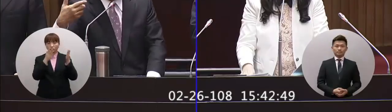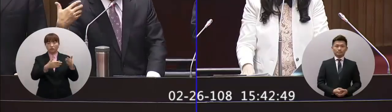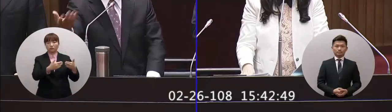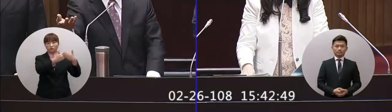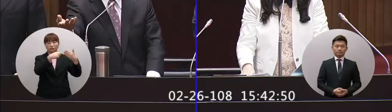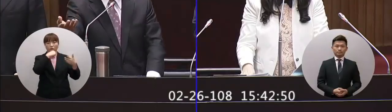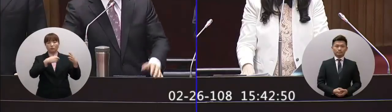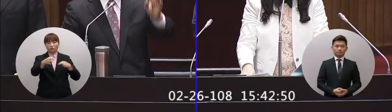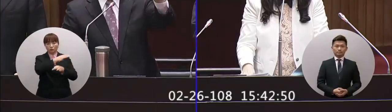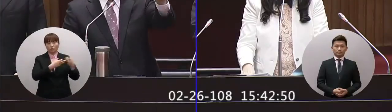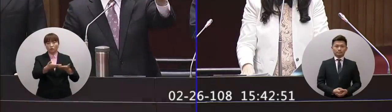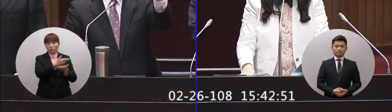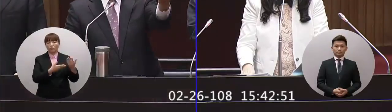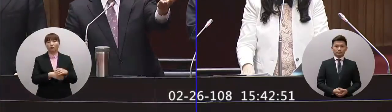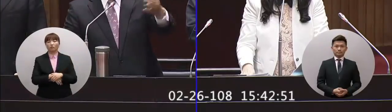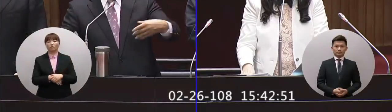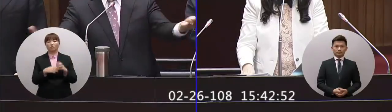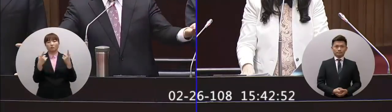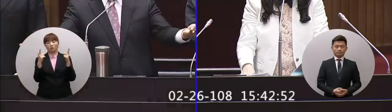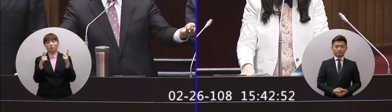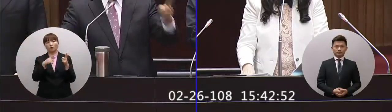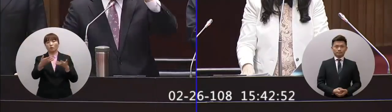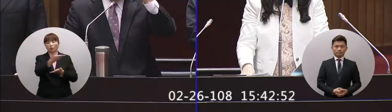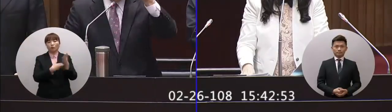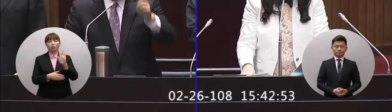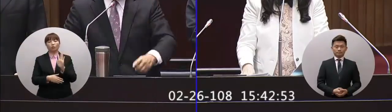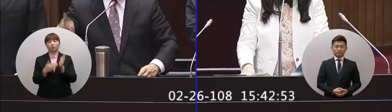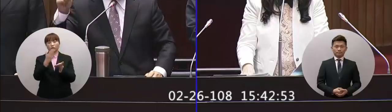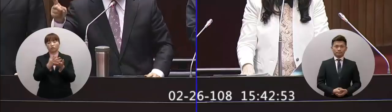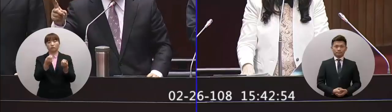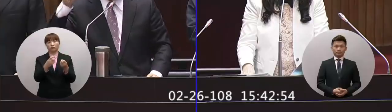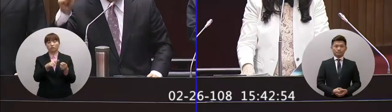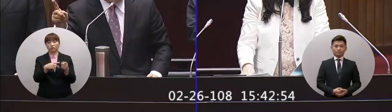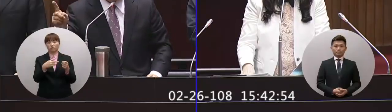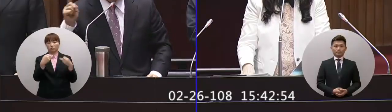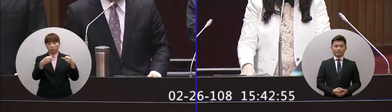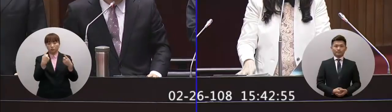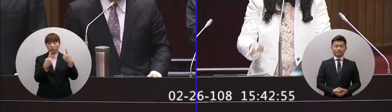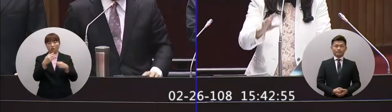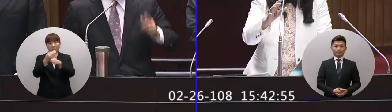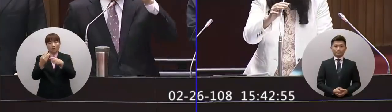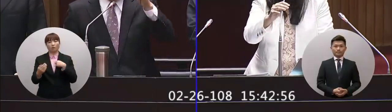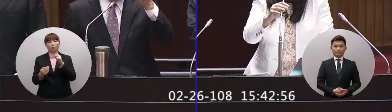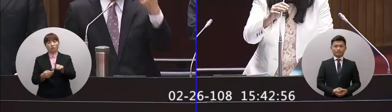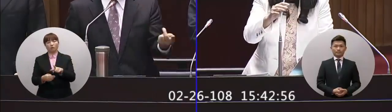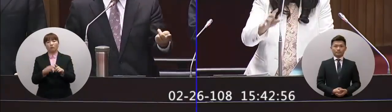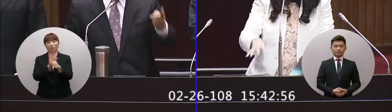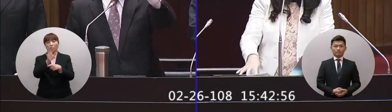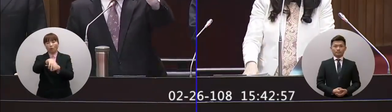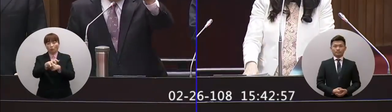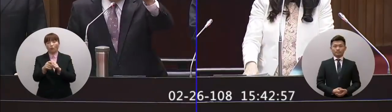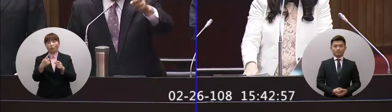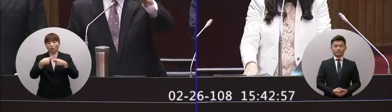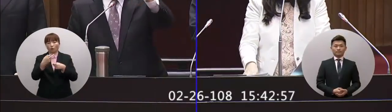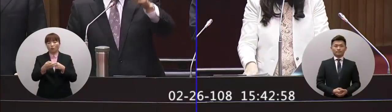兩岸之間貿易往來沒有說還不如往來啊第一而且成績比馬政府好幫農民賺